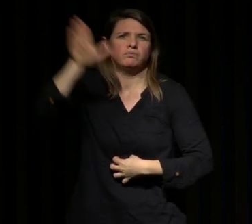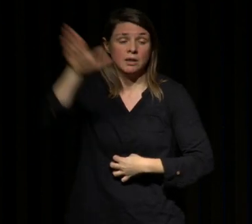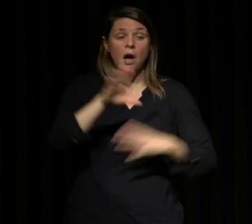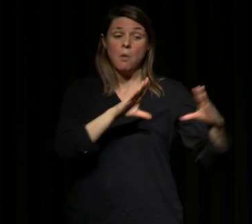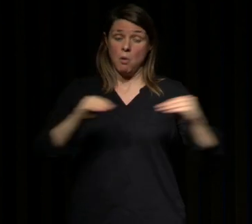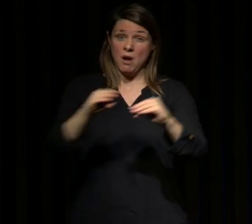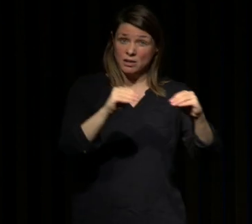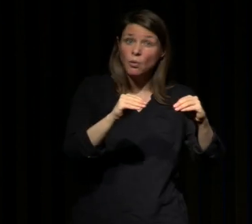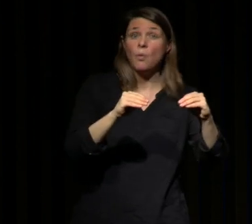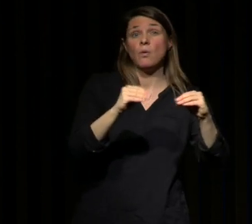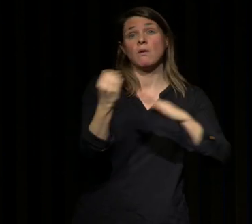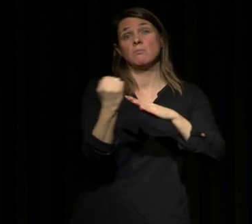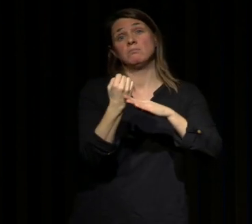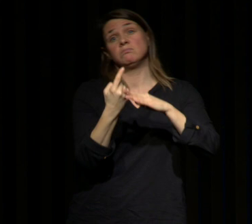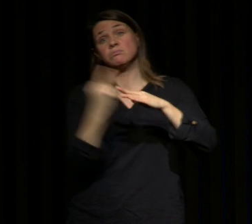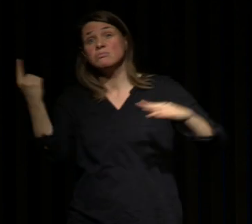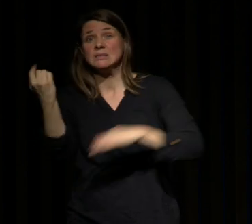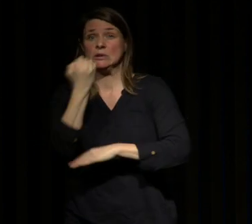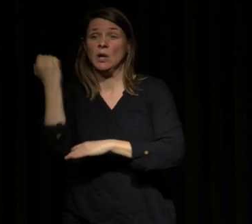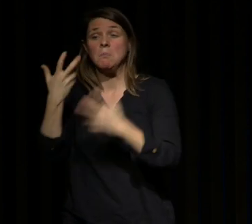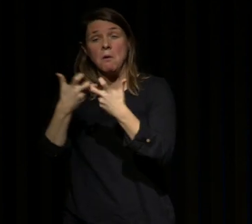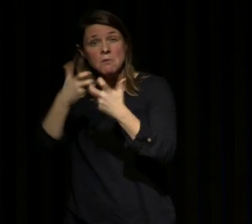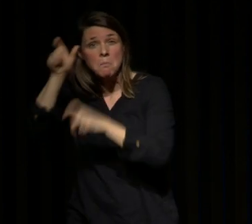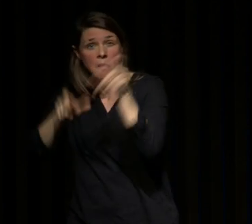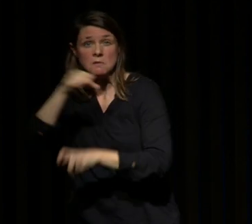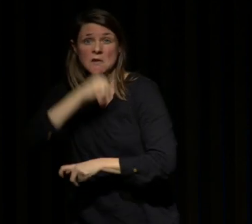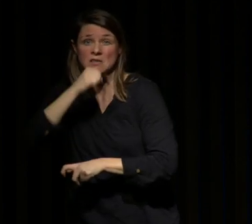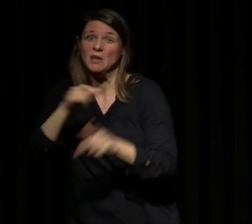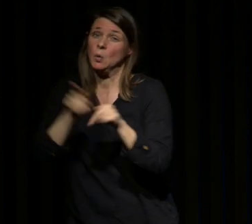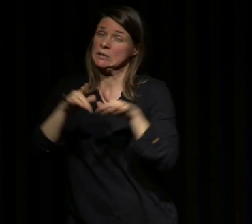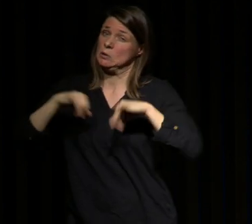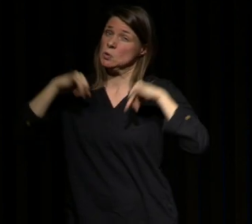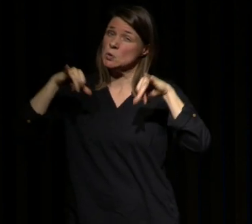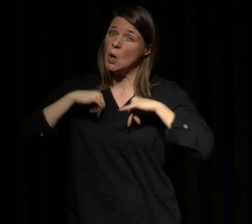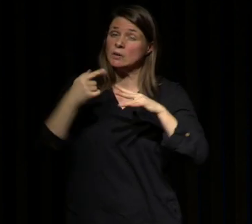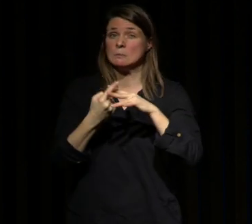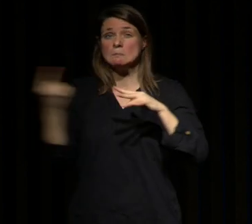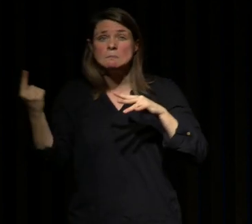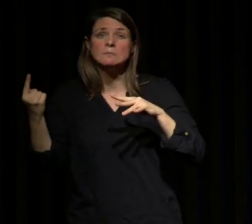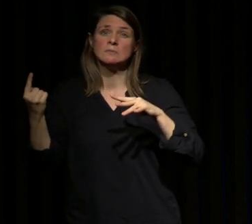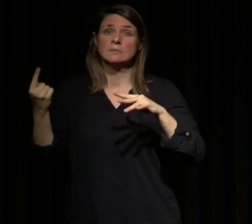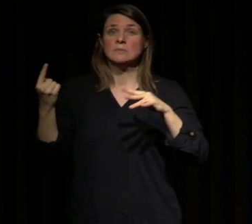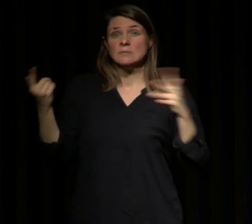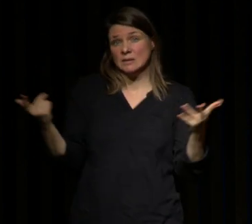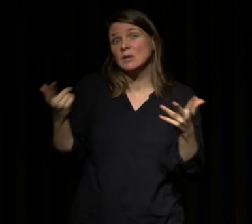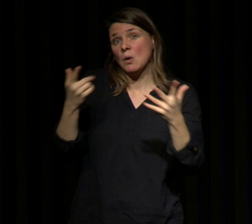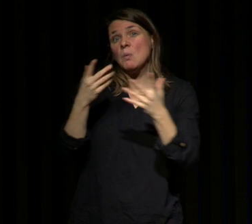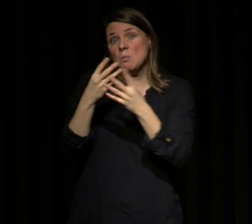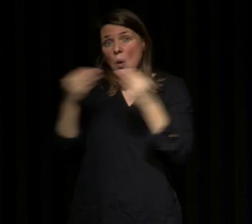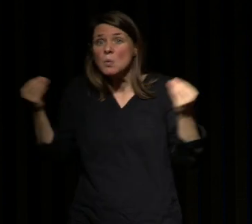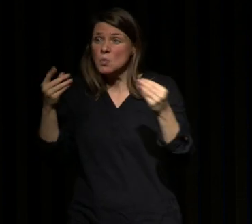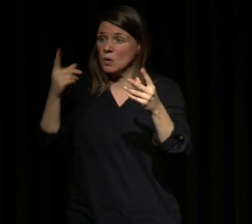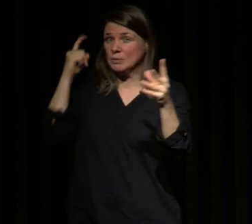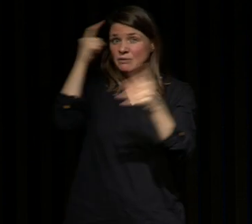touchées les populations isolées comme les personnes âgées les populations jeunes aussi qui ont par exemple les studentines qui ont de grandes